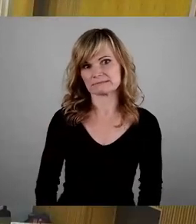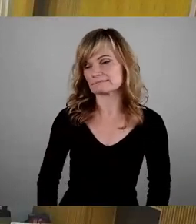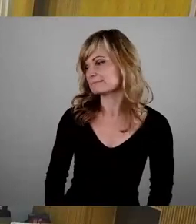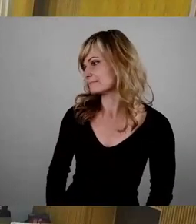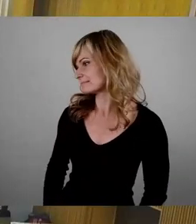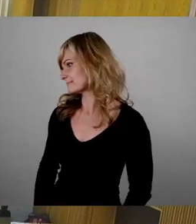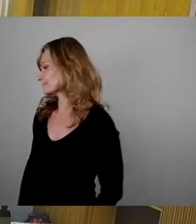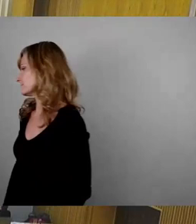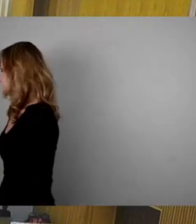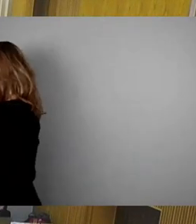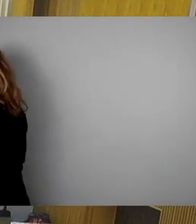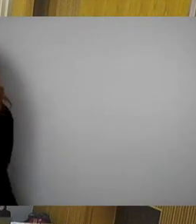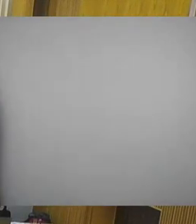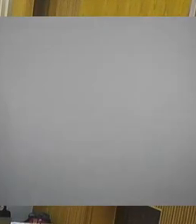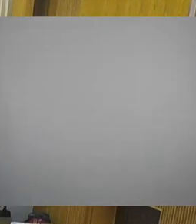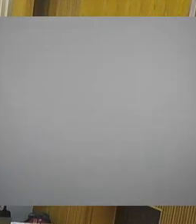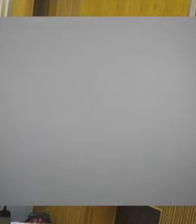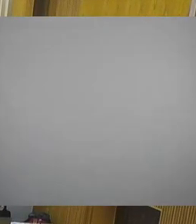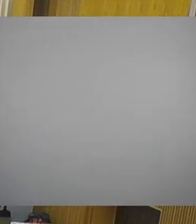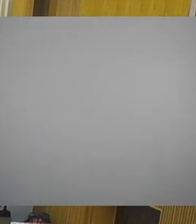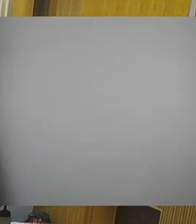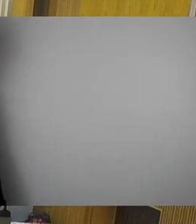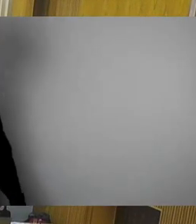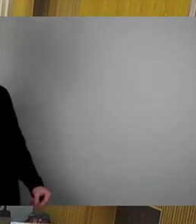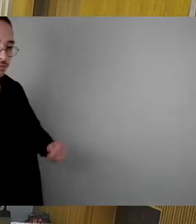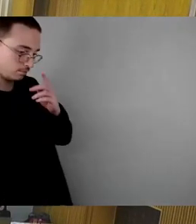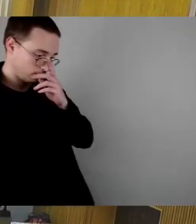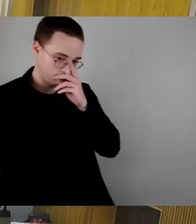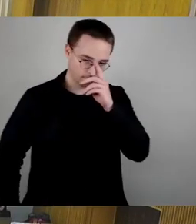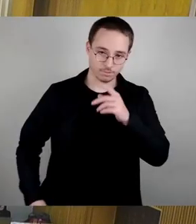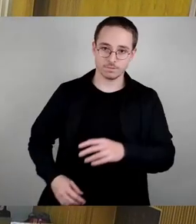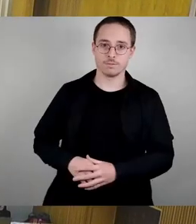ich noch Thilo Kießling übersehen. Können wir das mit dem Schlusswort gleich kombinieren?